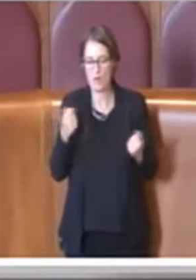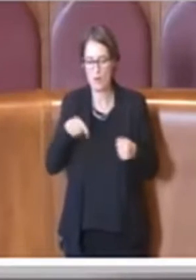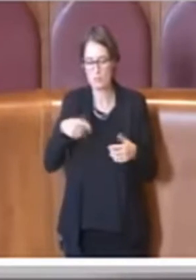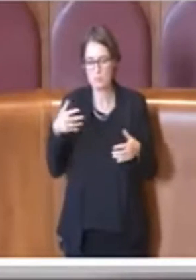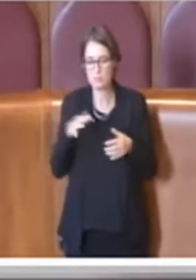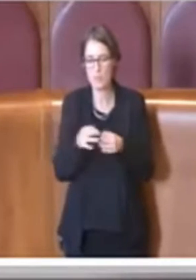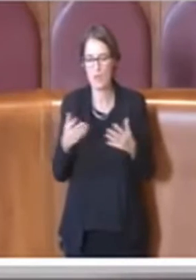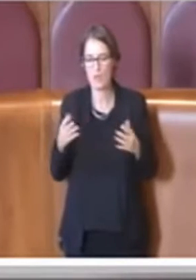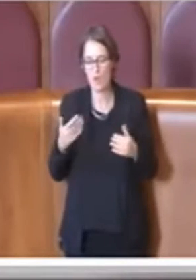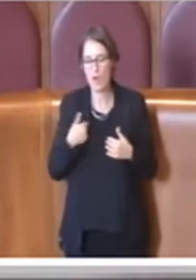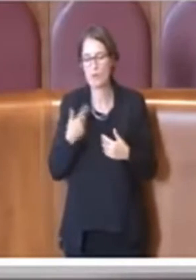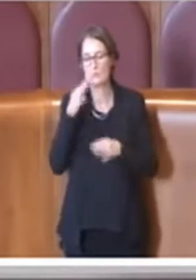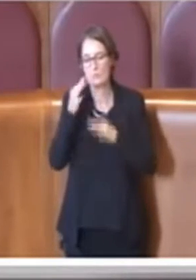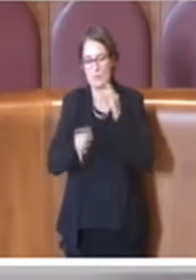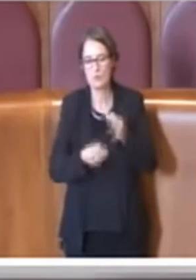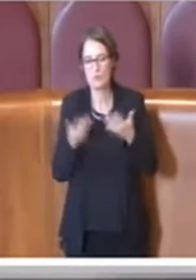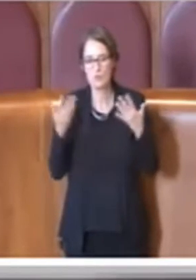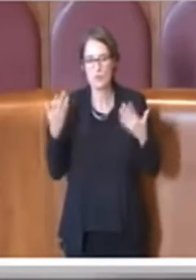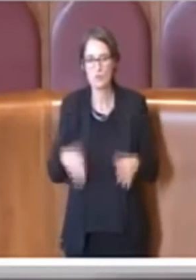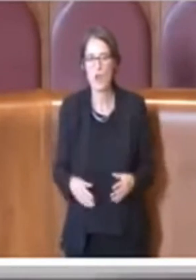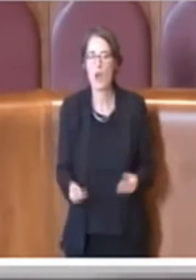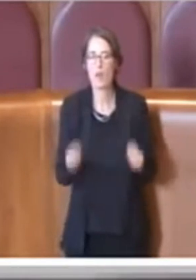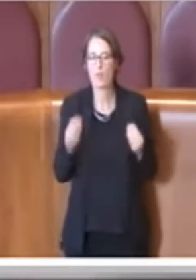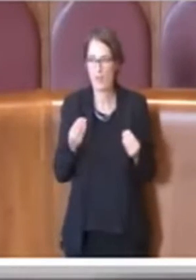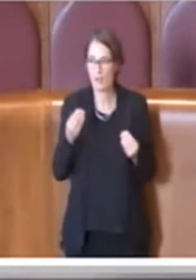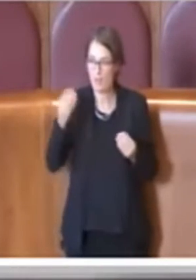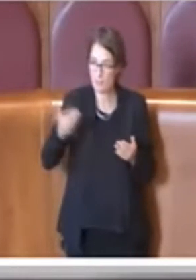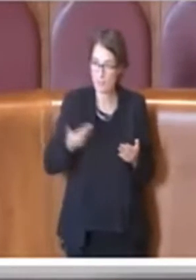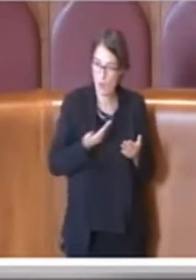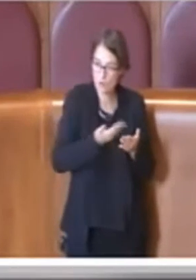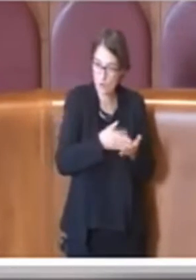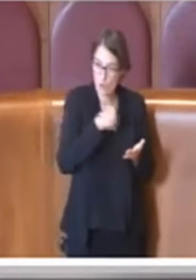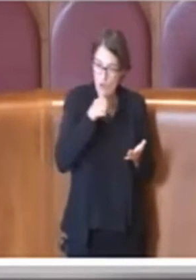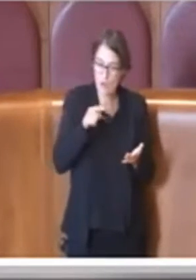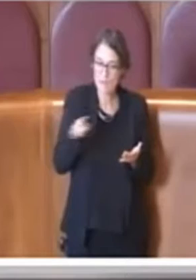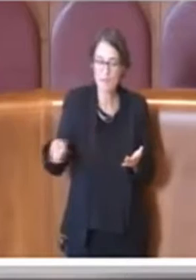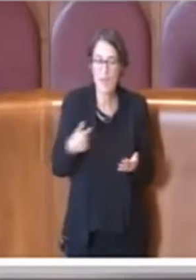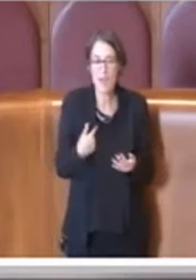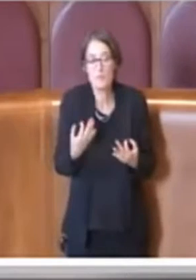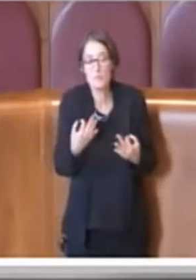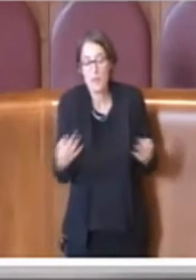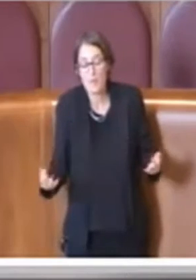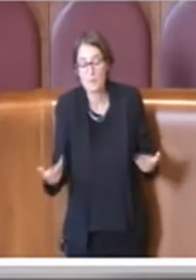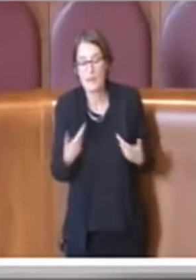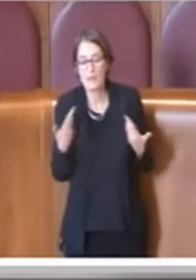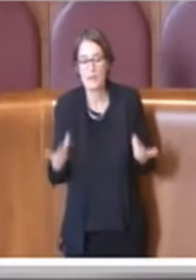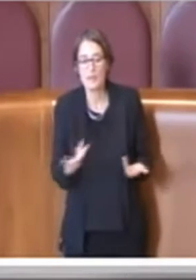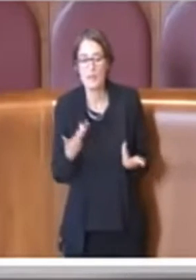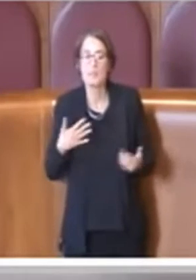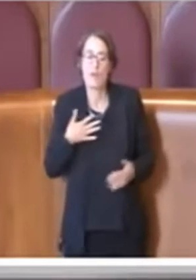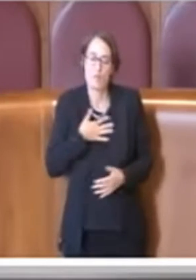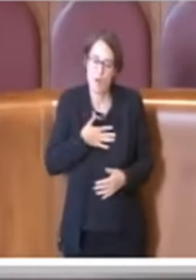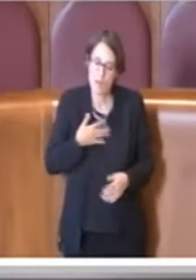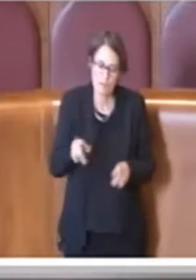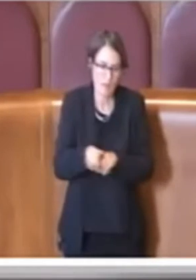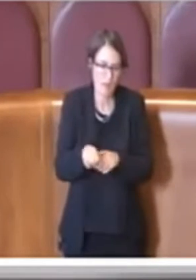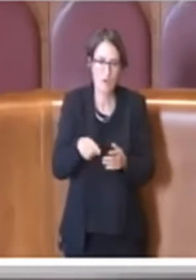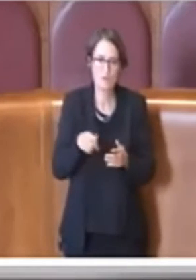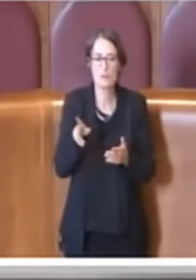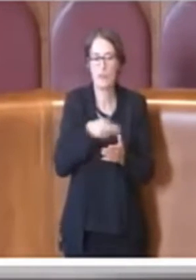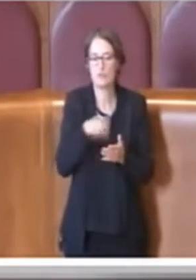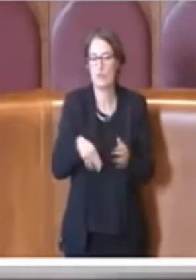quale motivo abbiano dovuto presentare un atto, ma molto volentieri noi voteremo a favore.